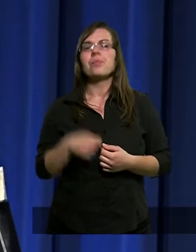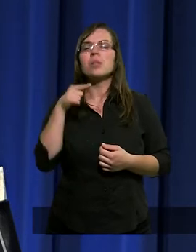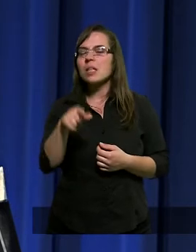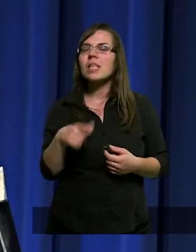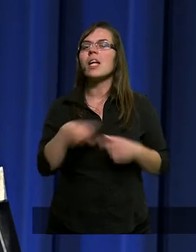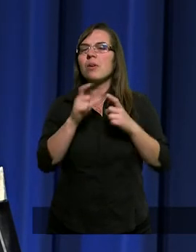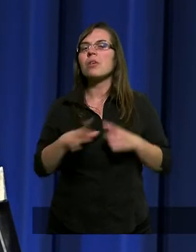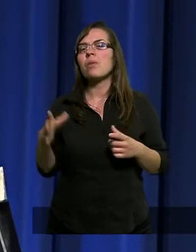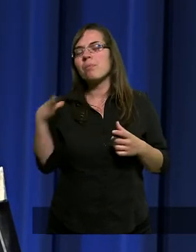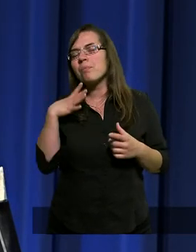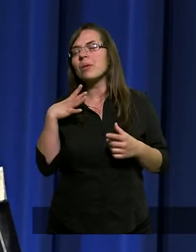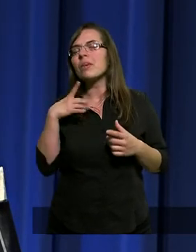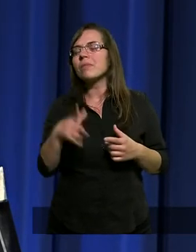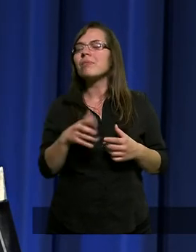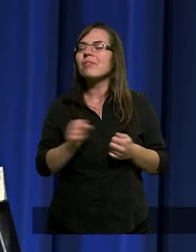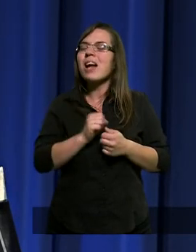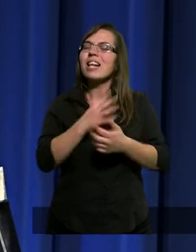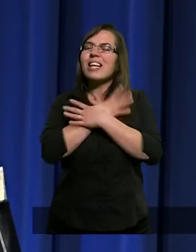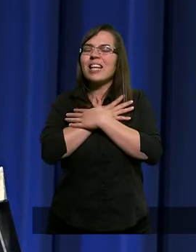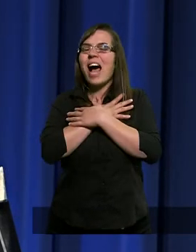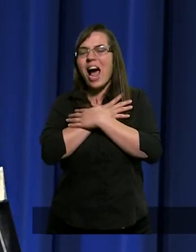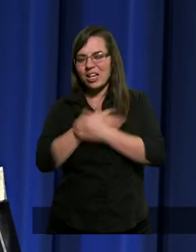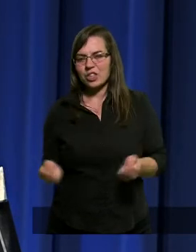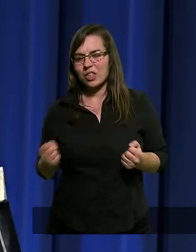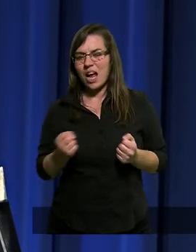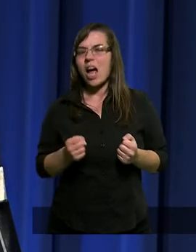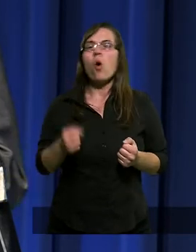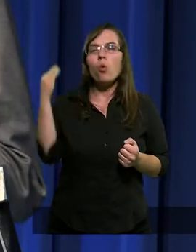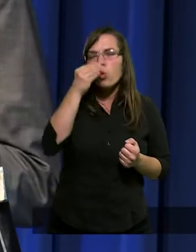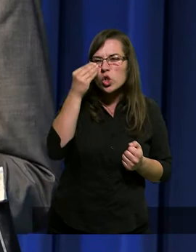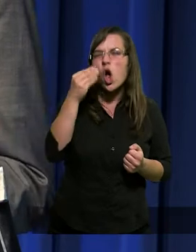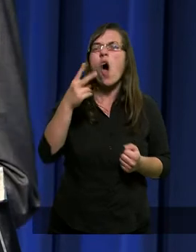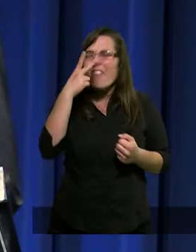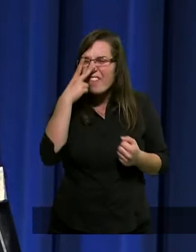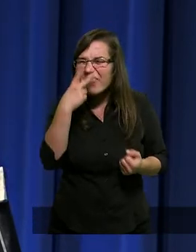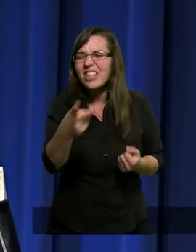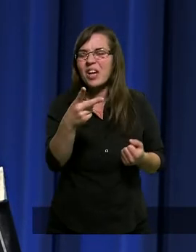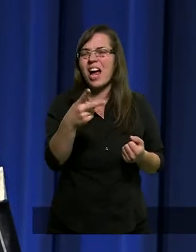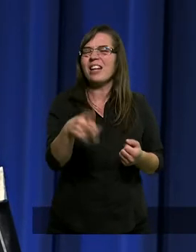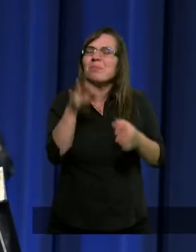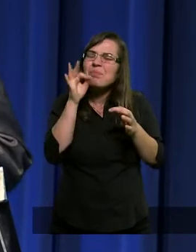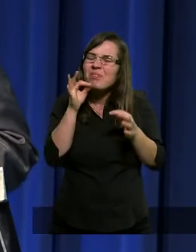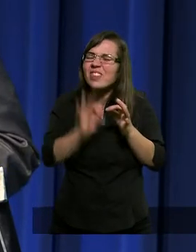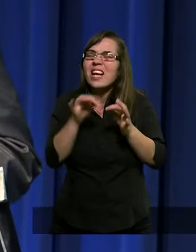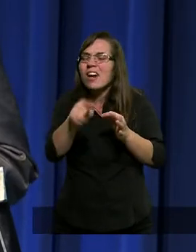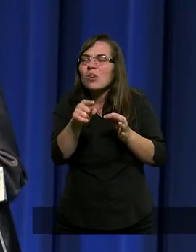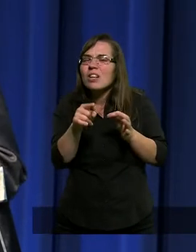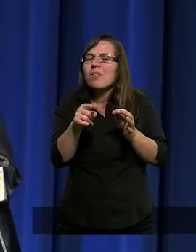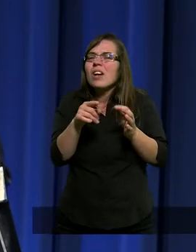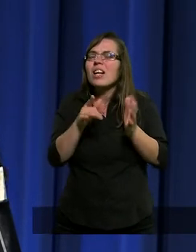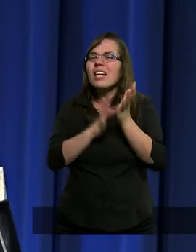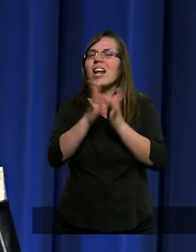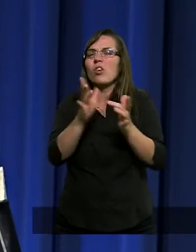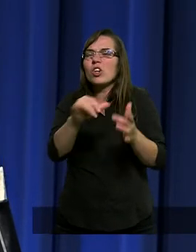ta była straszna. Uczniowie widzieli to, że coś szczególnego z